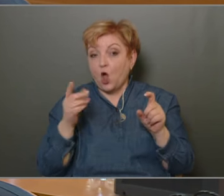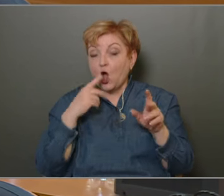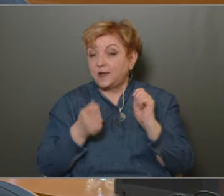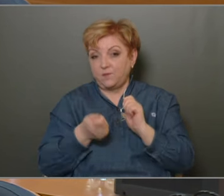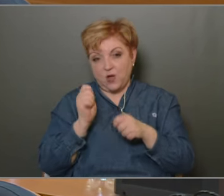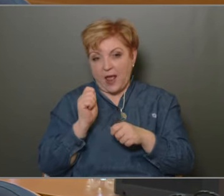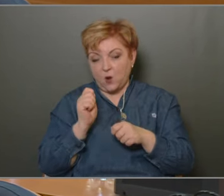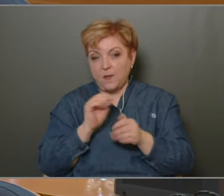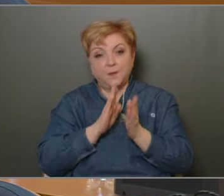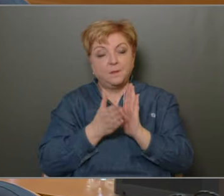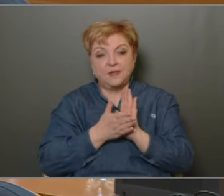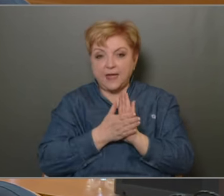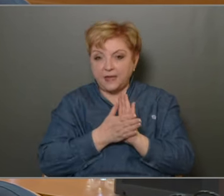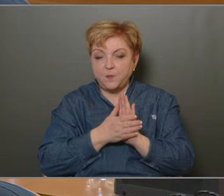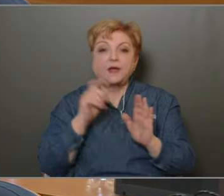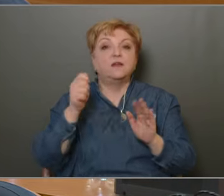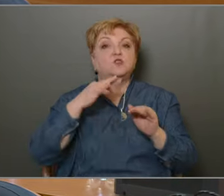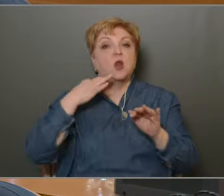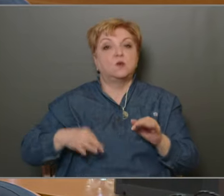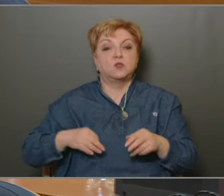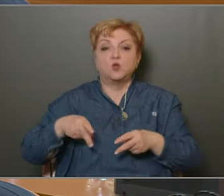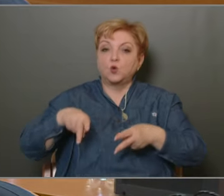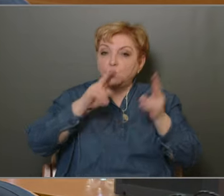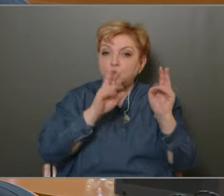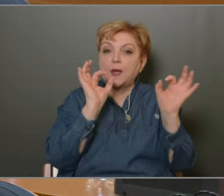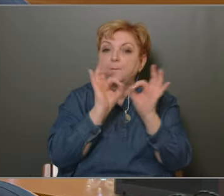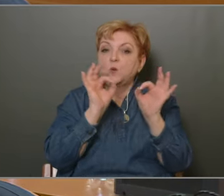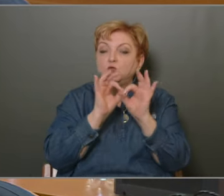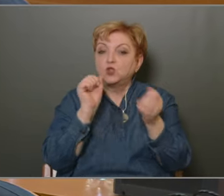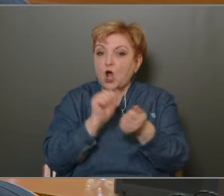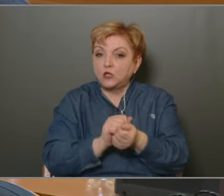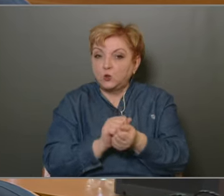nem találnom meg, akkor mindenképpen képvisel azt, hogy nem fogok küldeni egy pontos adatot